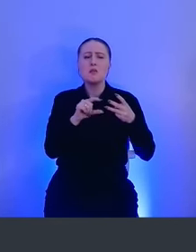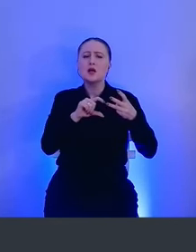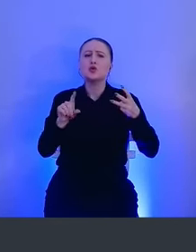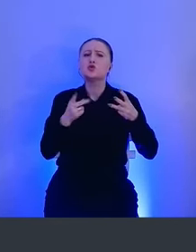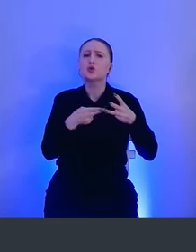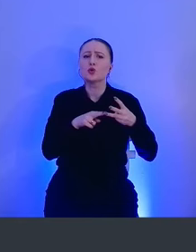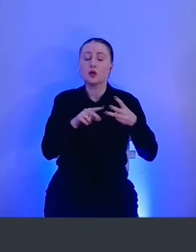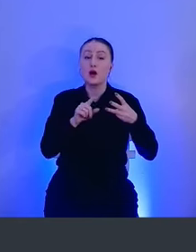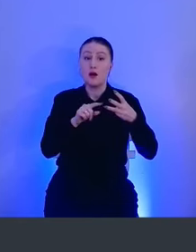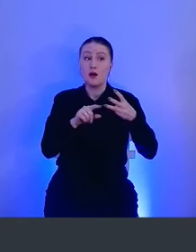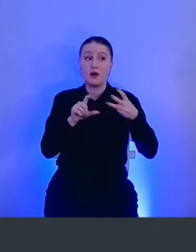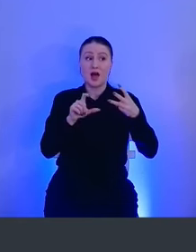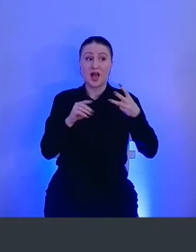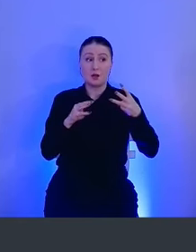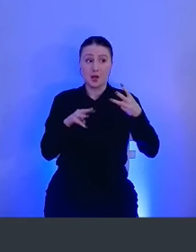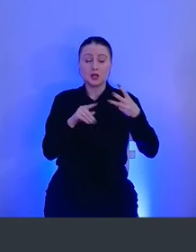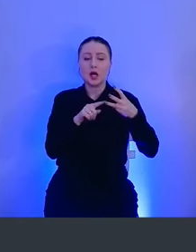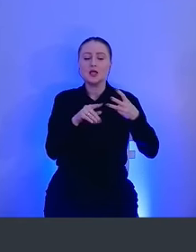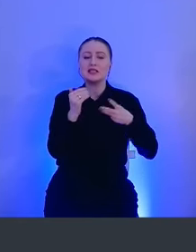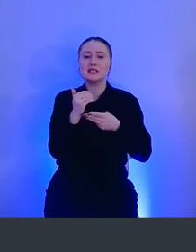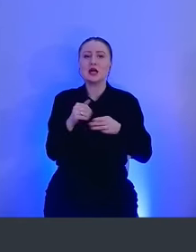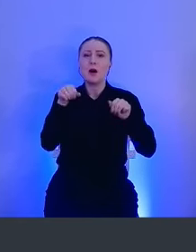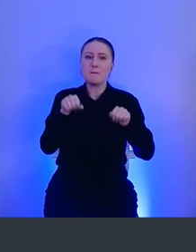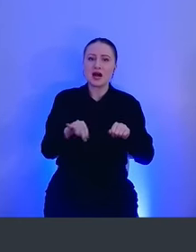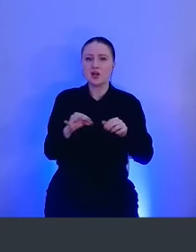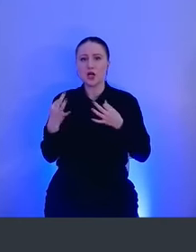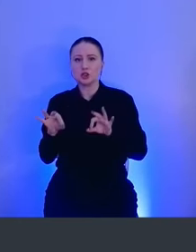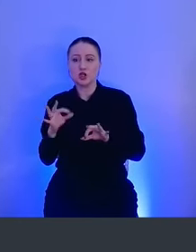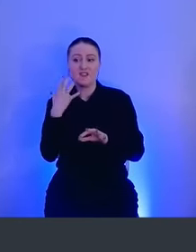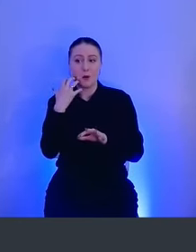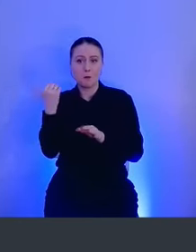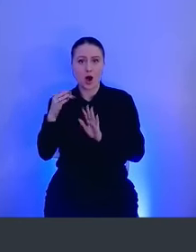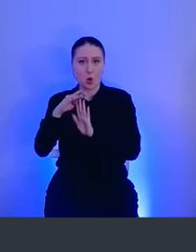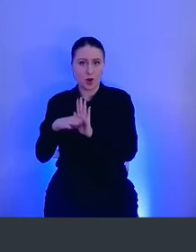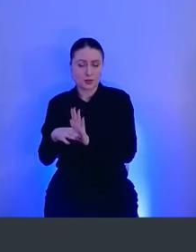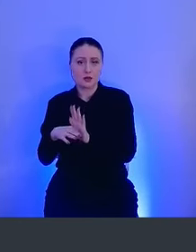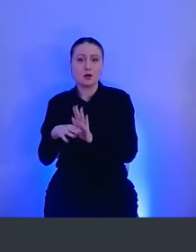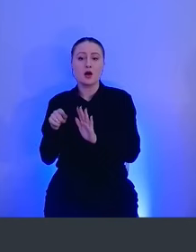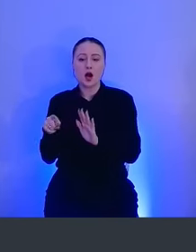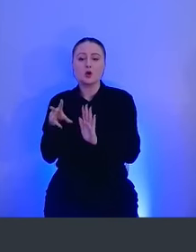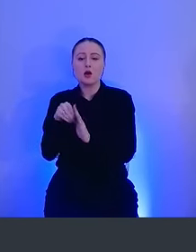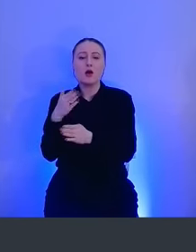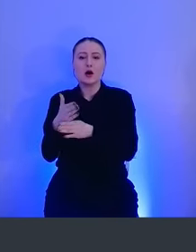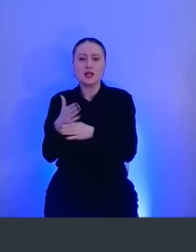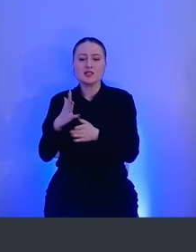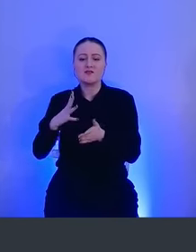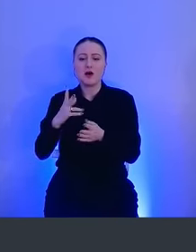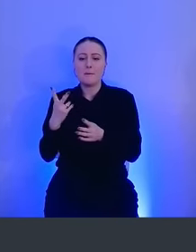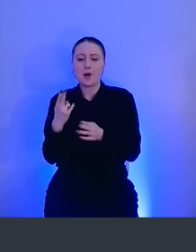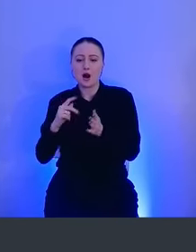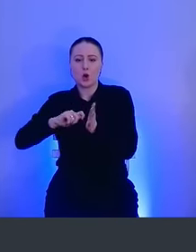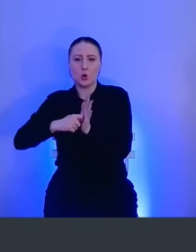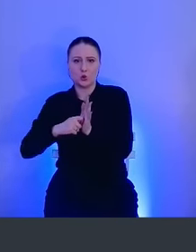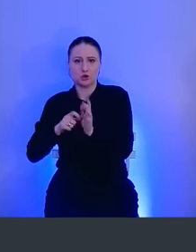Entitlement – это система прав и разрешений в macOS, которая хранится в виде пары ключ-значения рядом